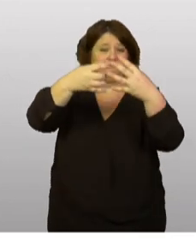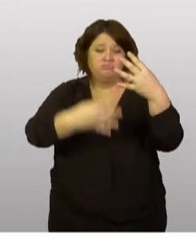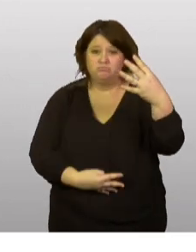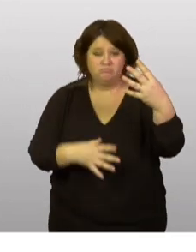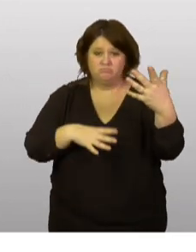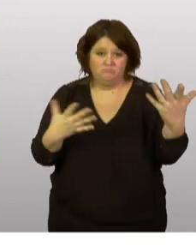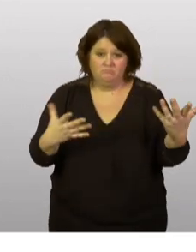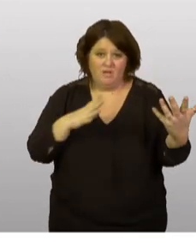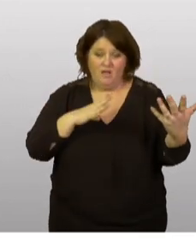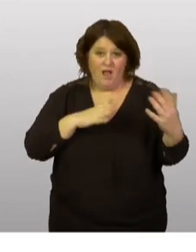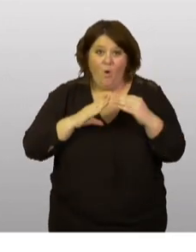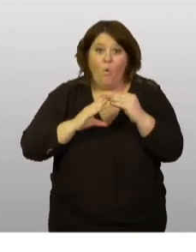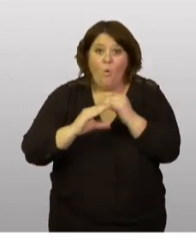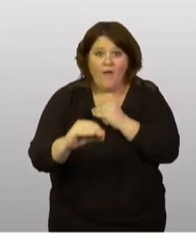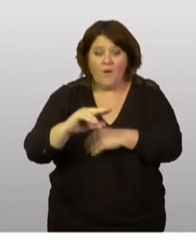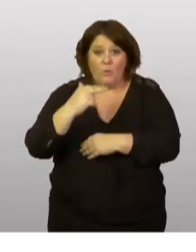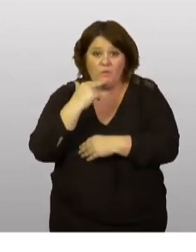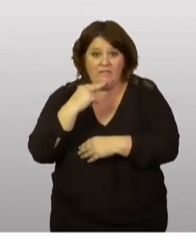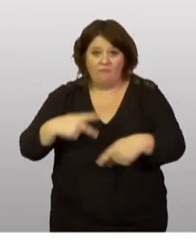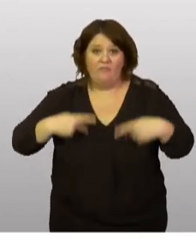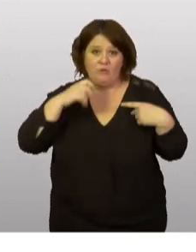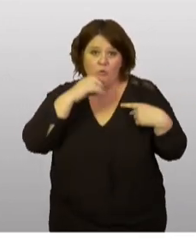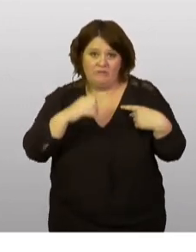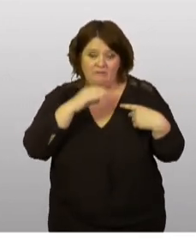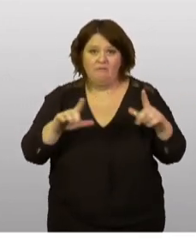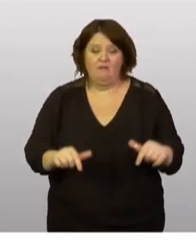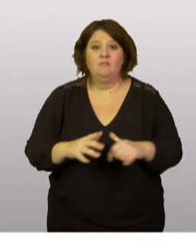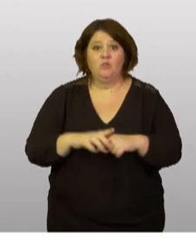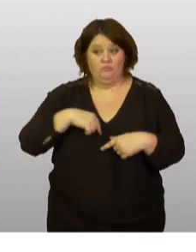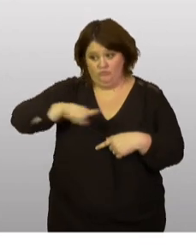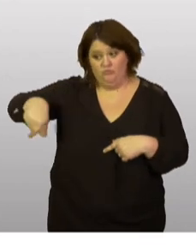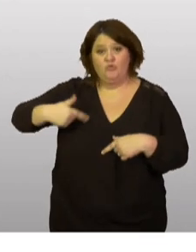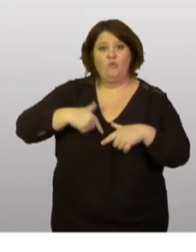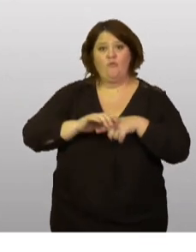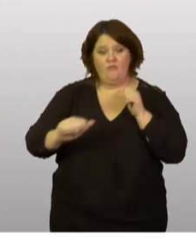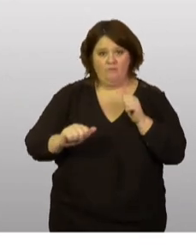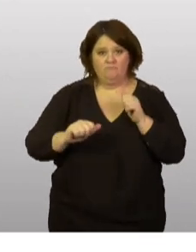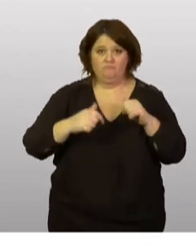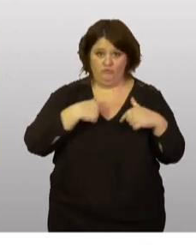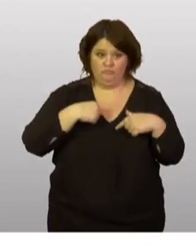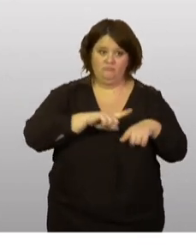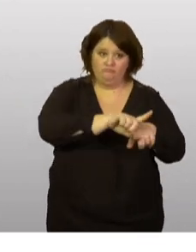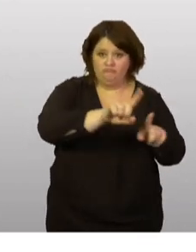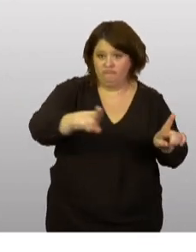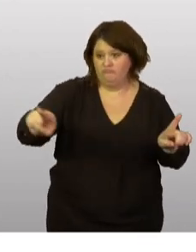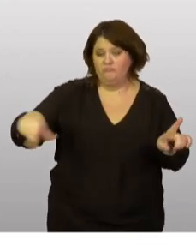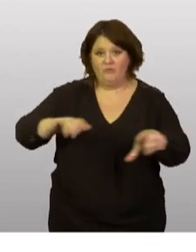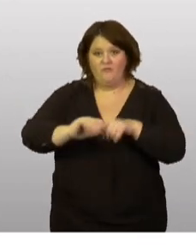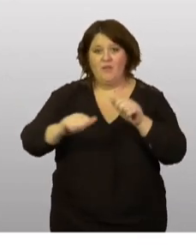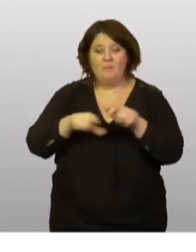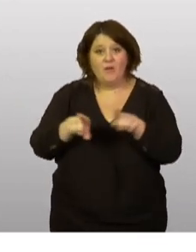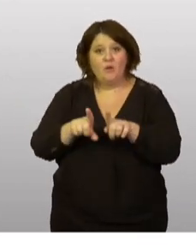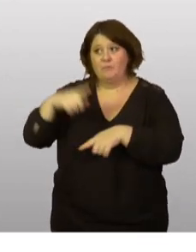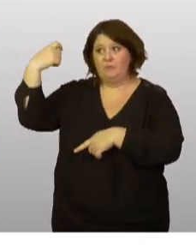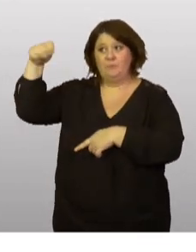choses concrètes, utiles. Et c'est ce que nous ferons les uns et les autres. Néanmoins, comme le président